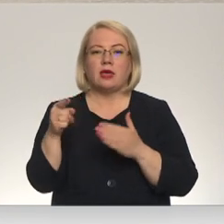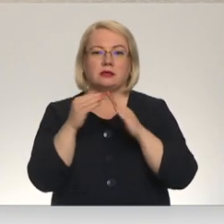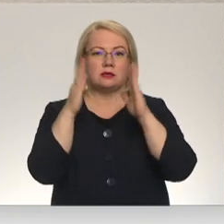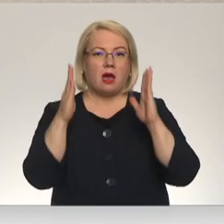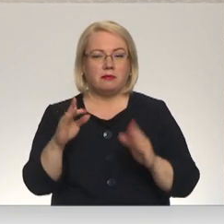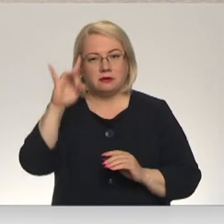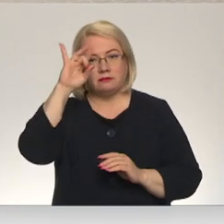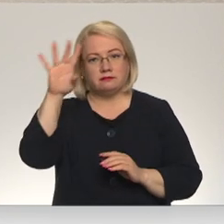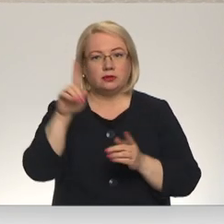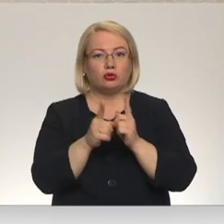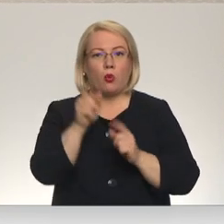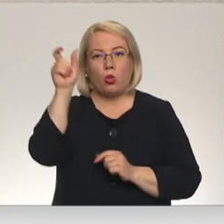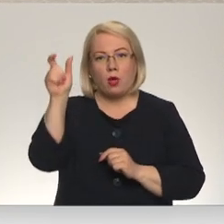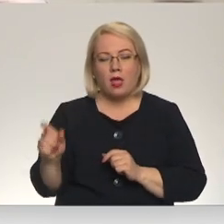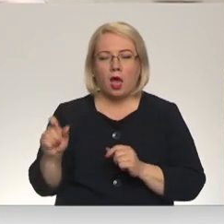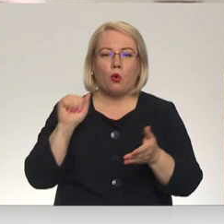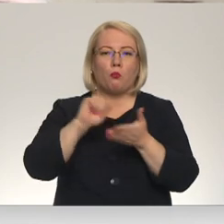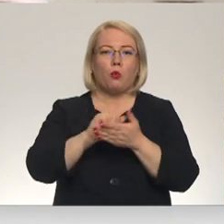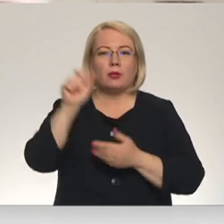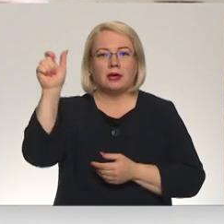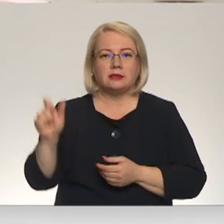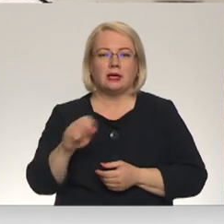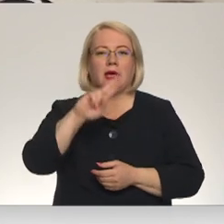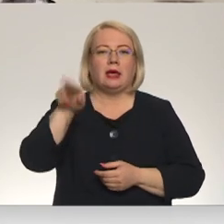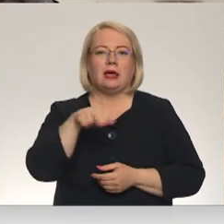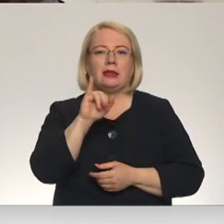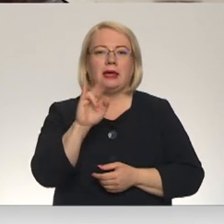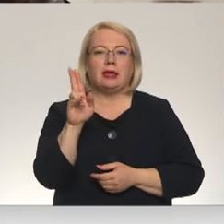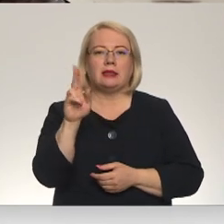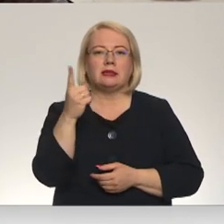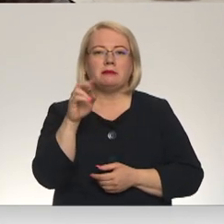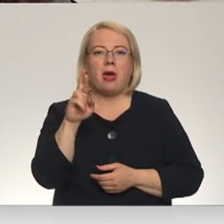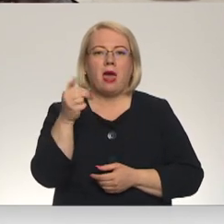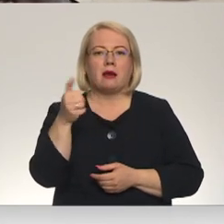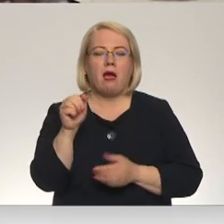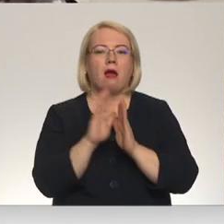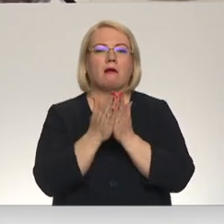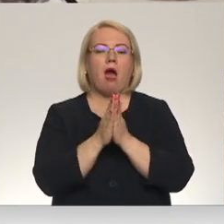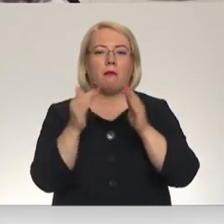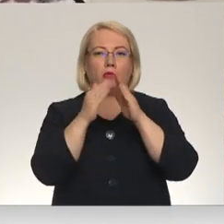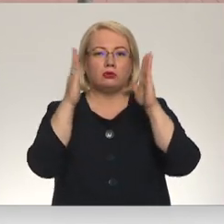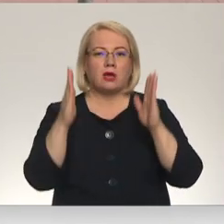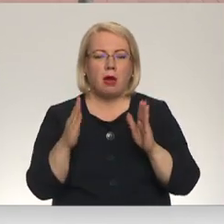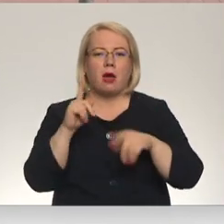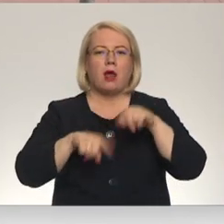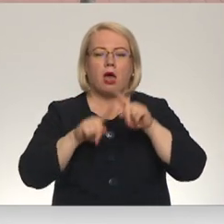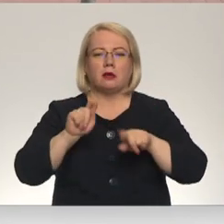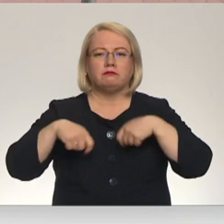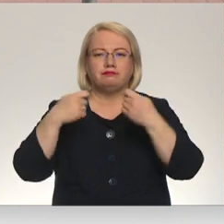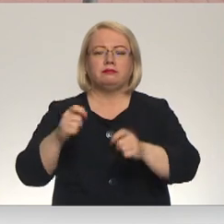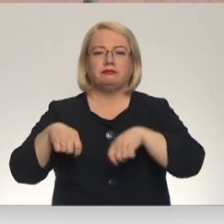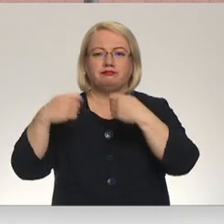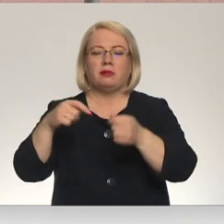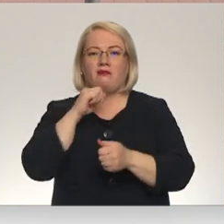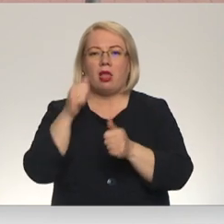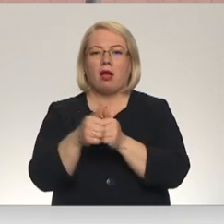ir slavanā skolotāja un publicista Ernesta Dinsberga grāmatu skapis. Tas ceļojas no radiniekiem par radiniekiem, līdz kaimiņš